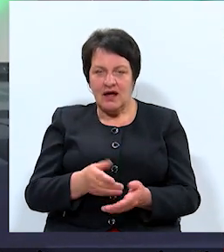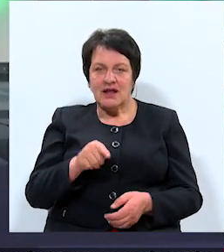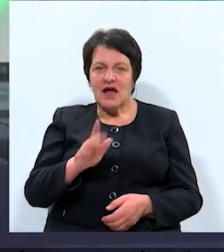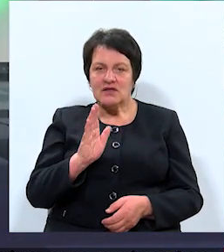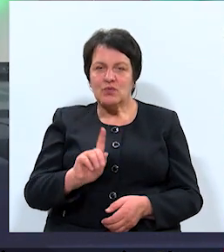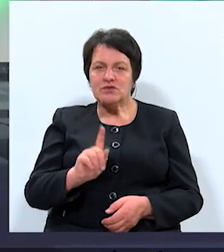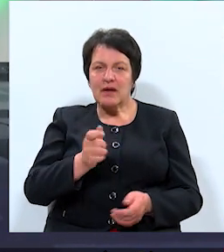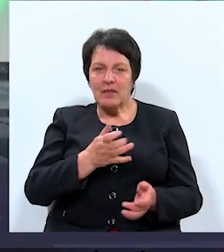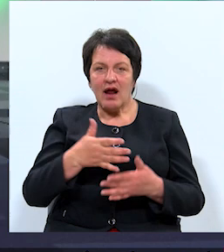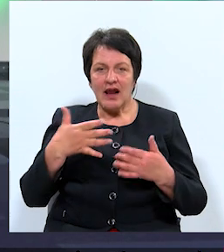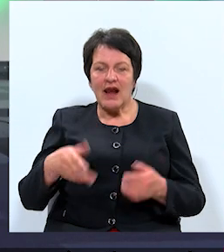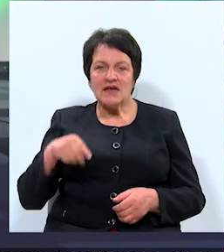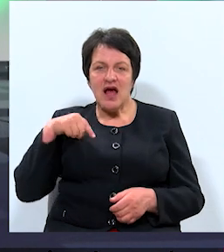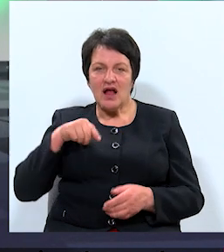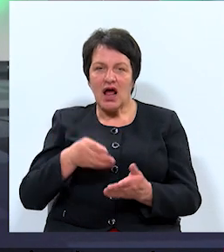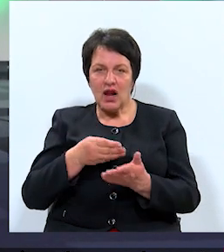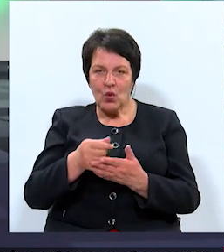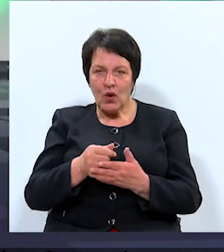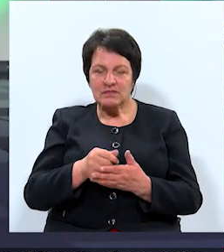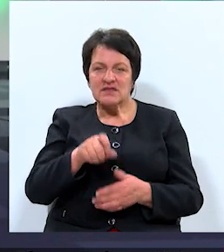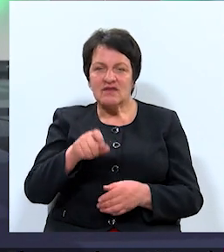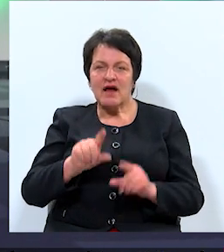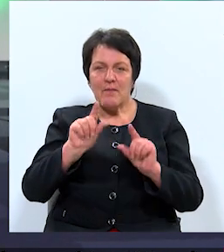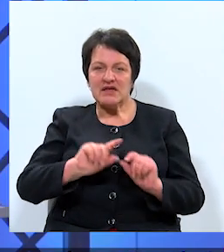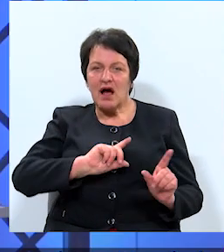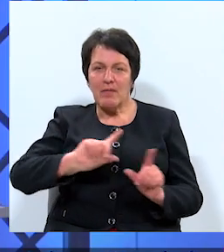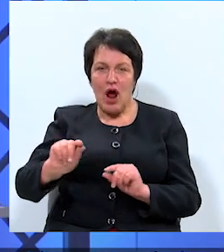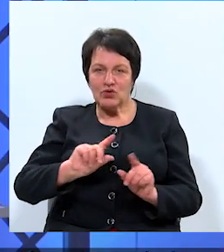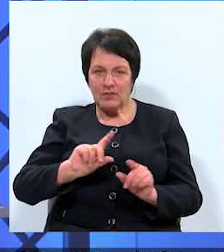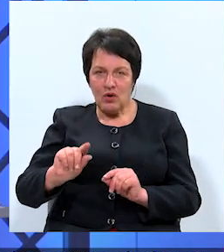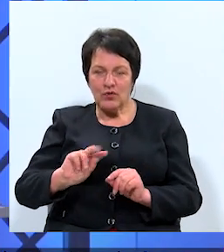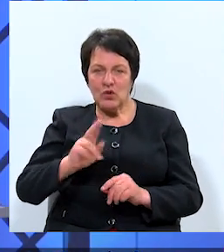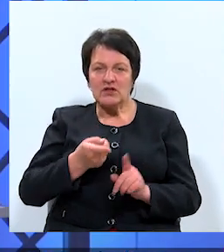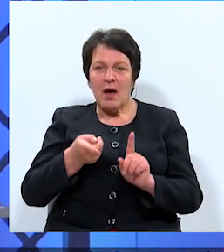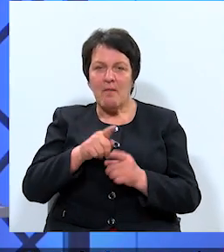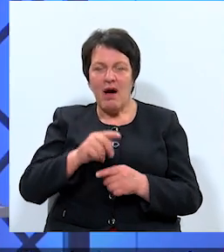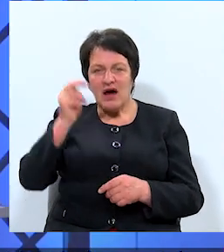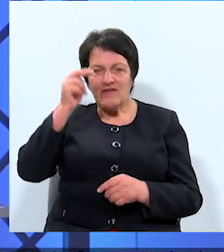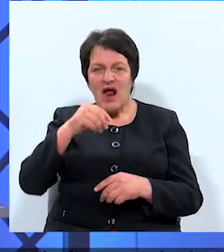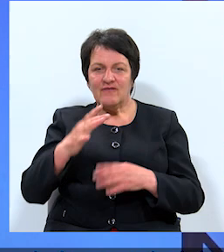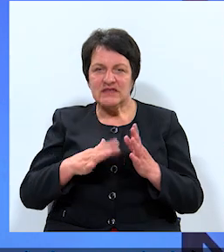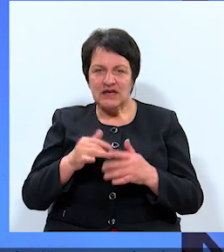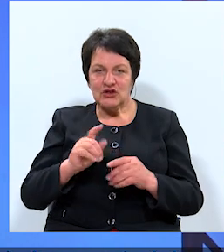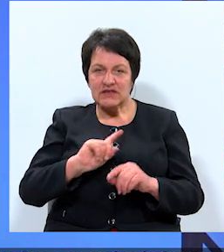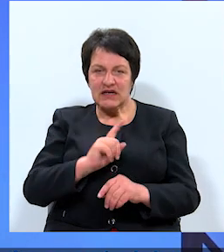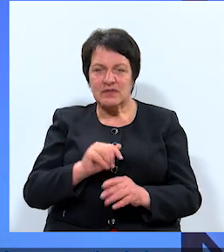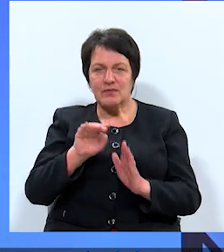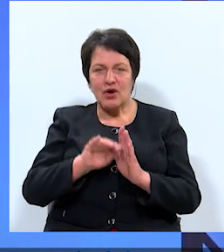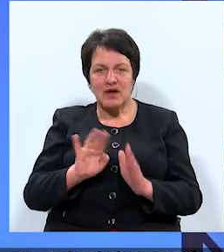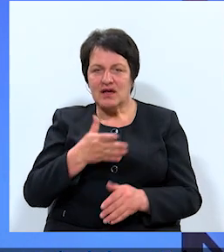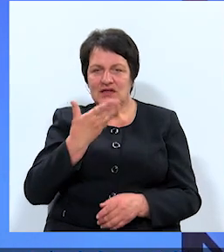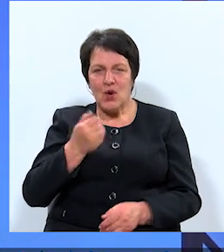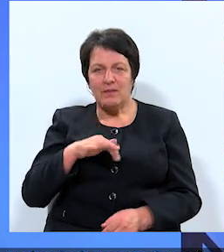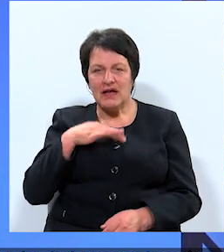tas būs pirmkārt lielāks atalgojums, cilvēki mazāk brauks no projām. Otris ir pārkvalificēšanās iespējājās programmas, kas arī nav pietiekami